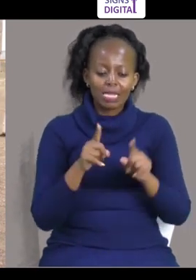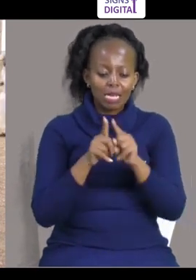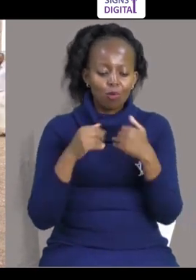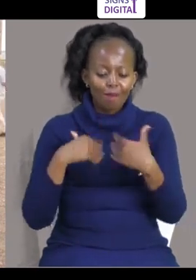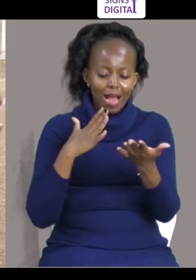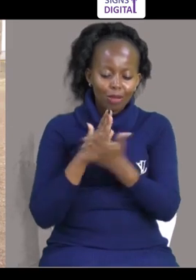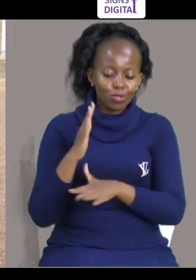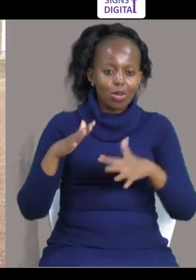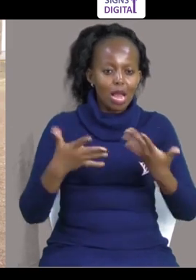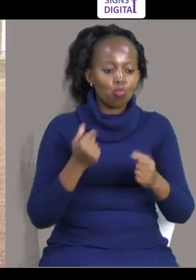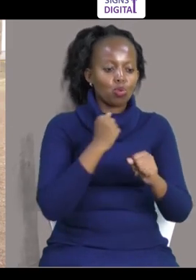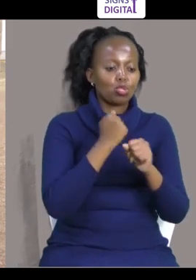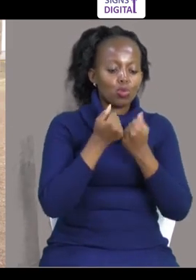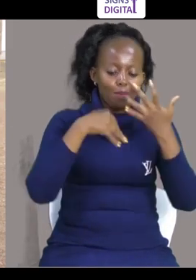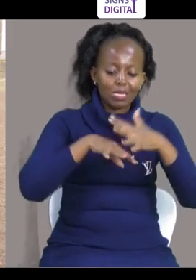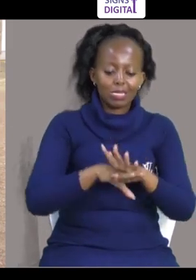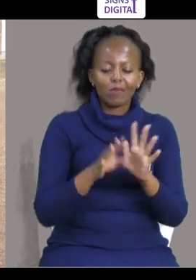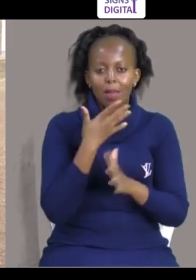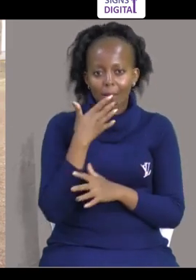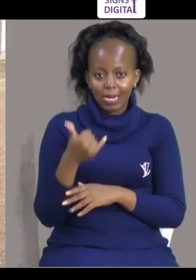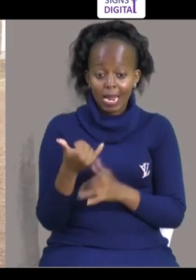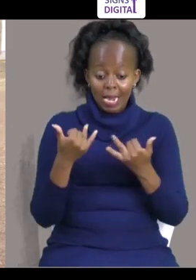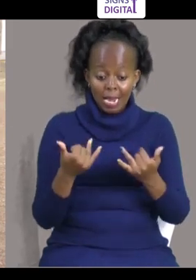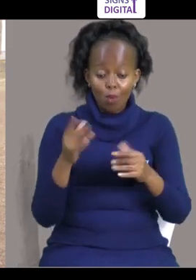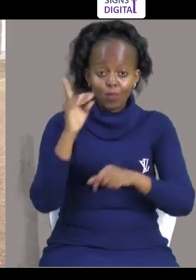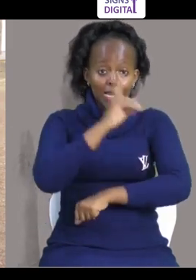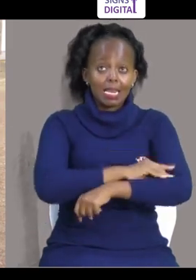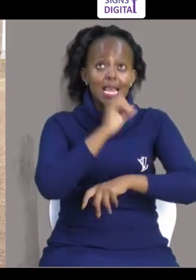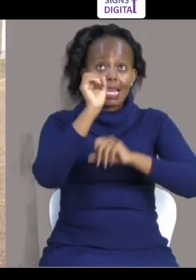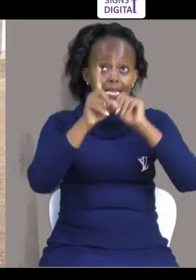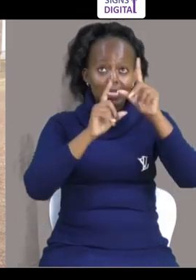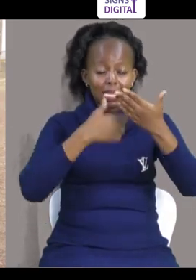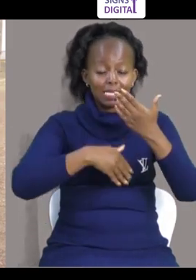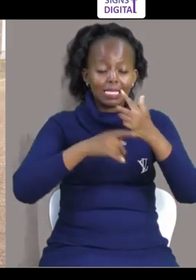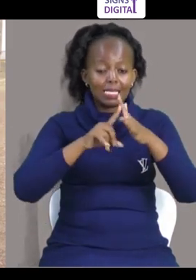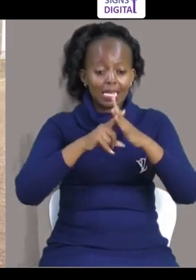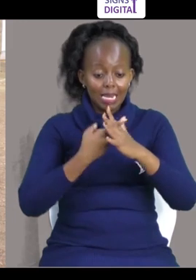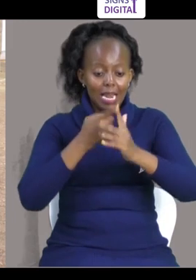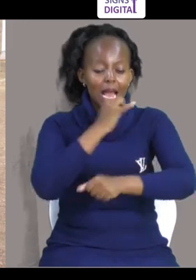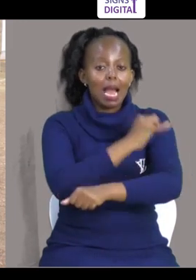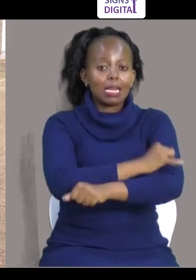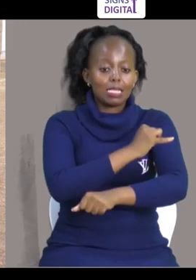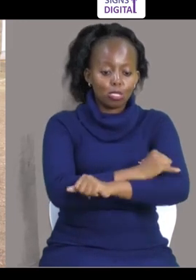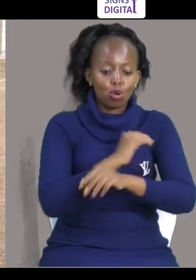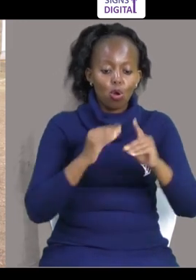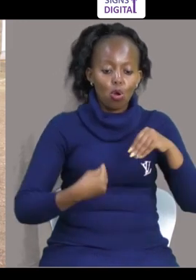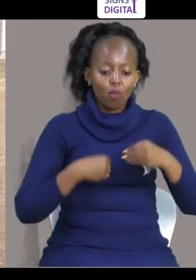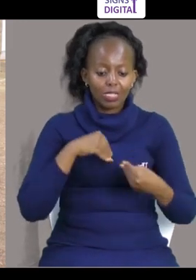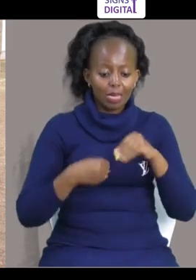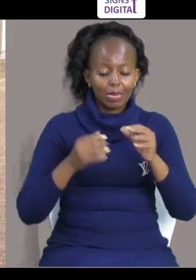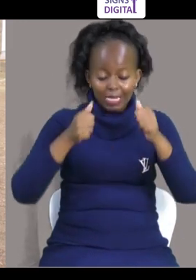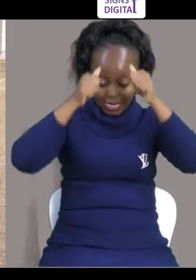Yari bu Hatuna Accuracy Yavile tutafanya Yoma nene Kwa hivyo Desta Imeanda